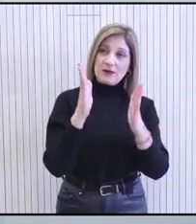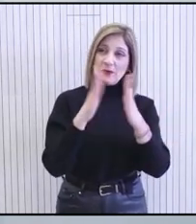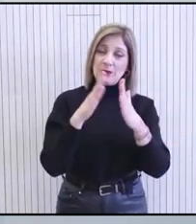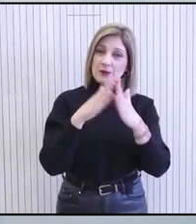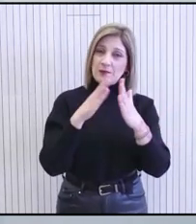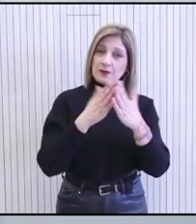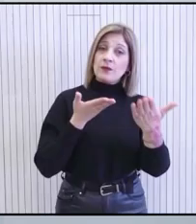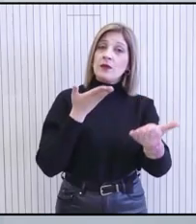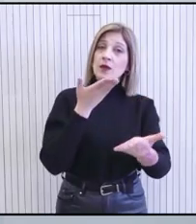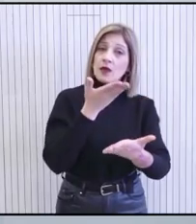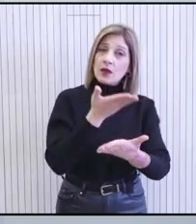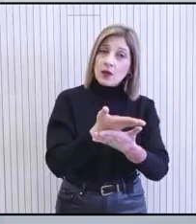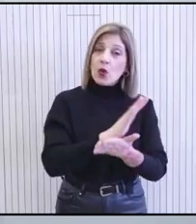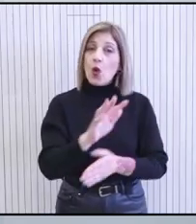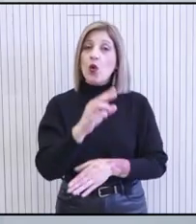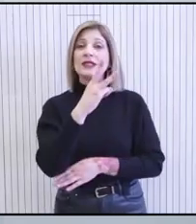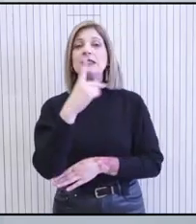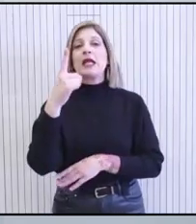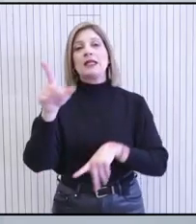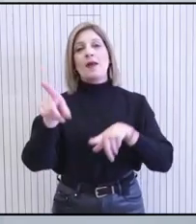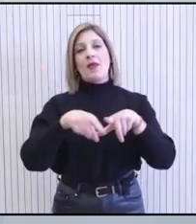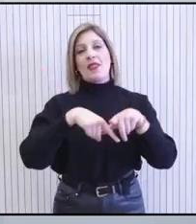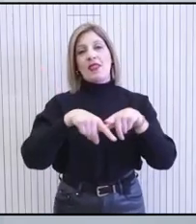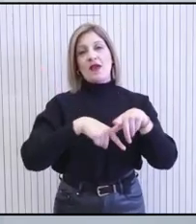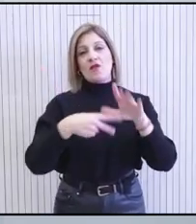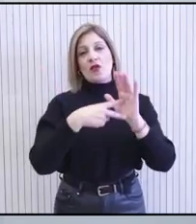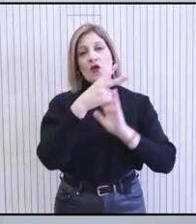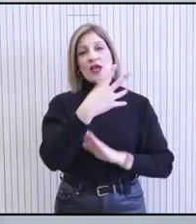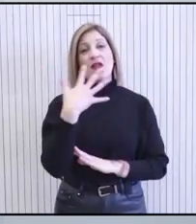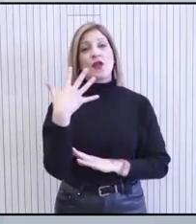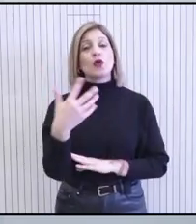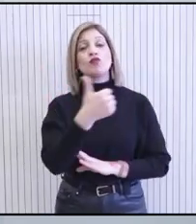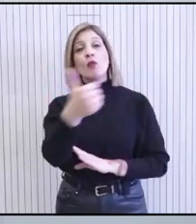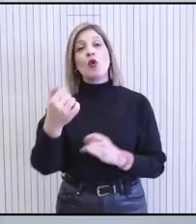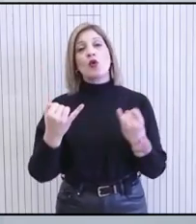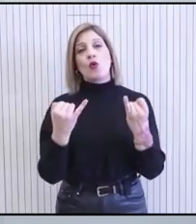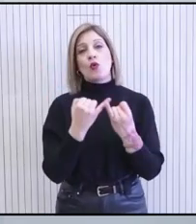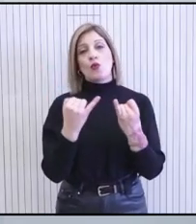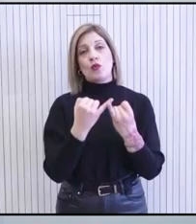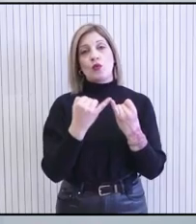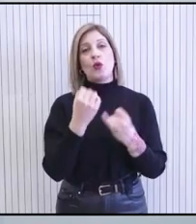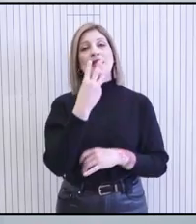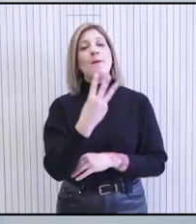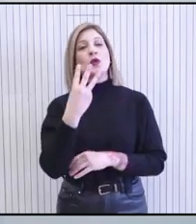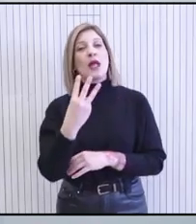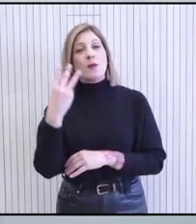υποβάλλονται μέχρι τις 31 Δοκεμβρίου του 2025, μόνο ηλεκτρονικά στην πλατφόρμα www